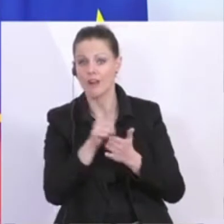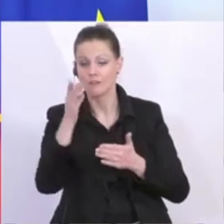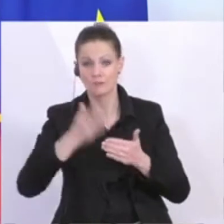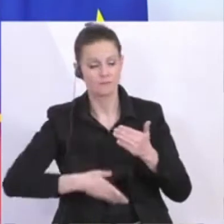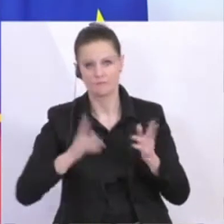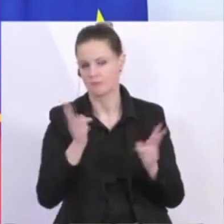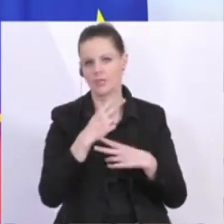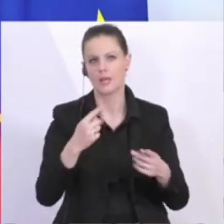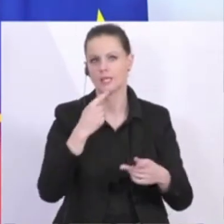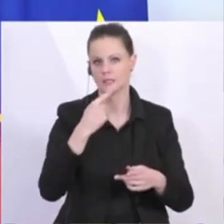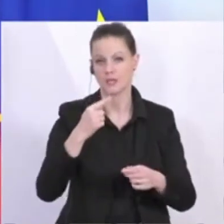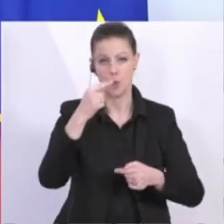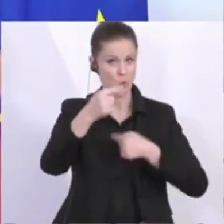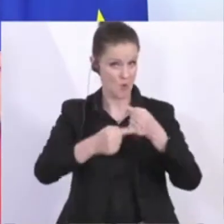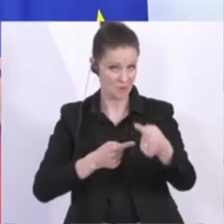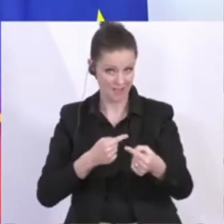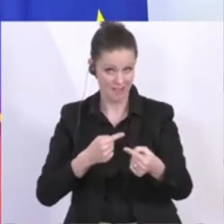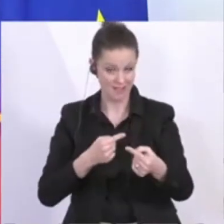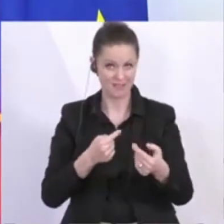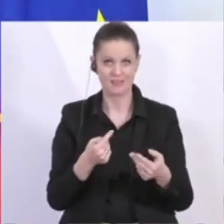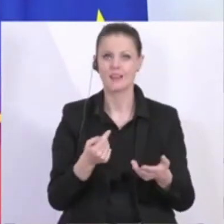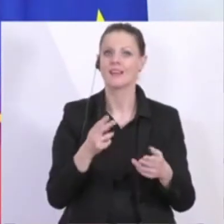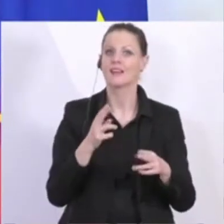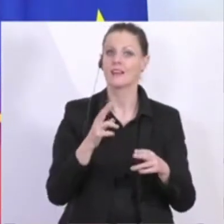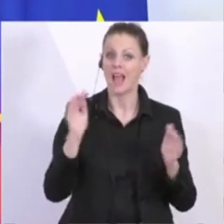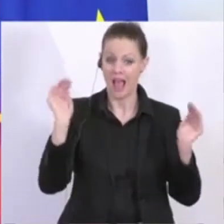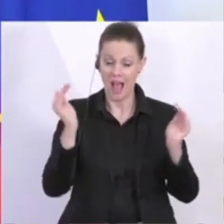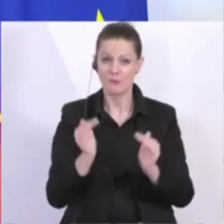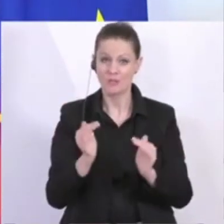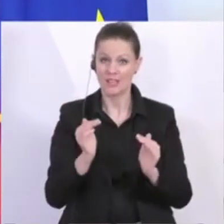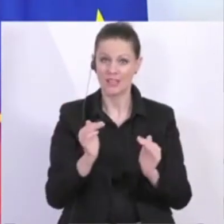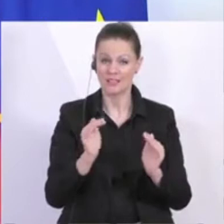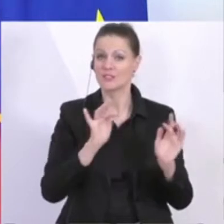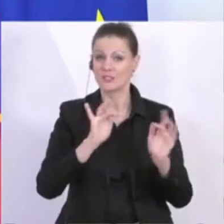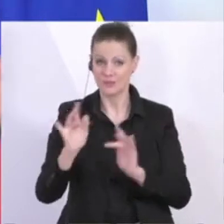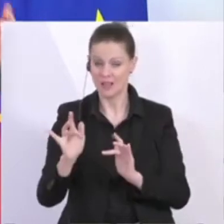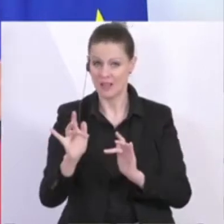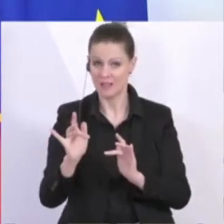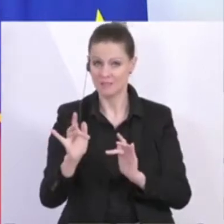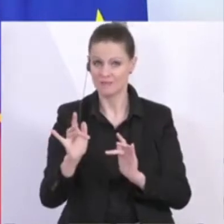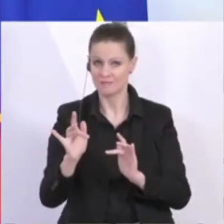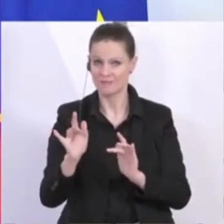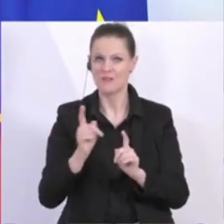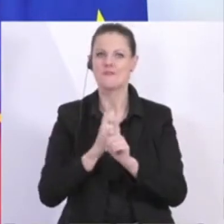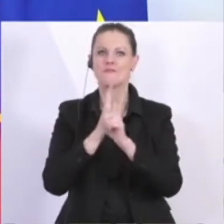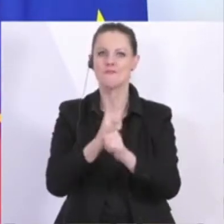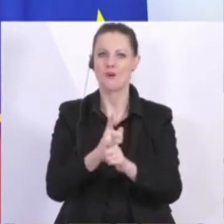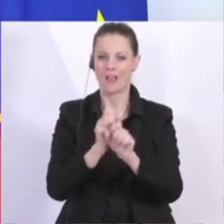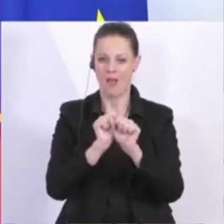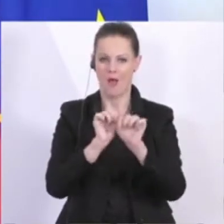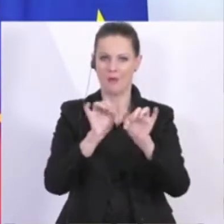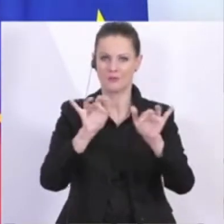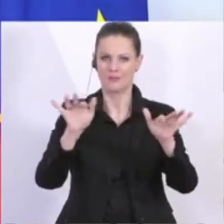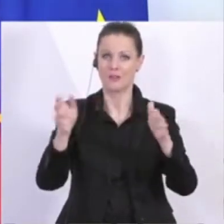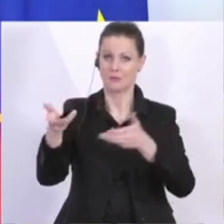umgekehrt, je länger die Einschränkungen dauern, desto größer die Auswirkungen